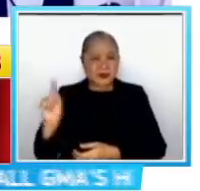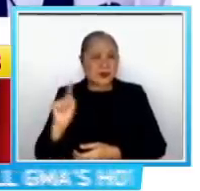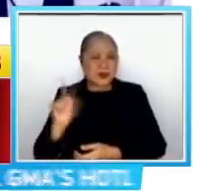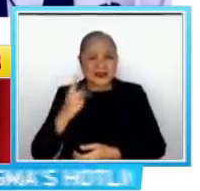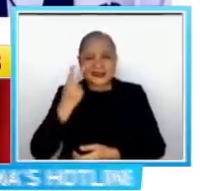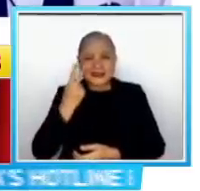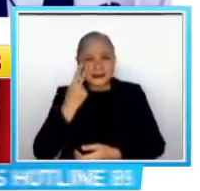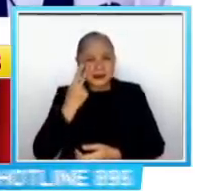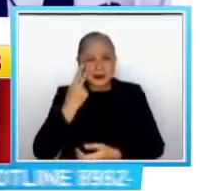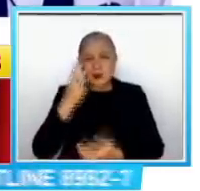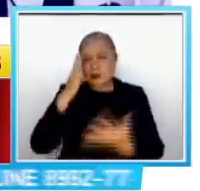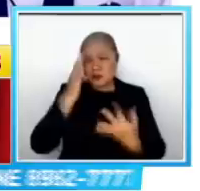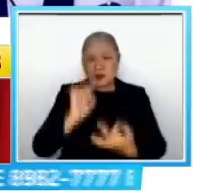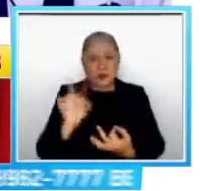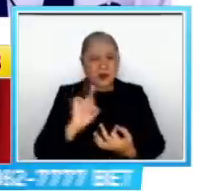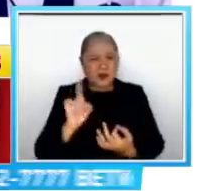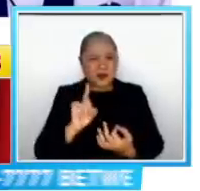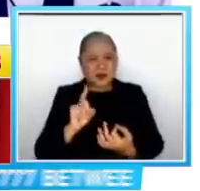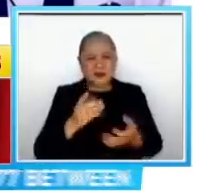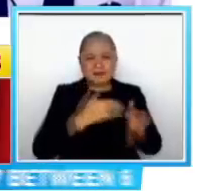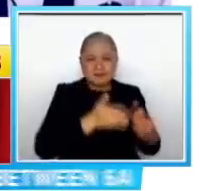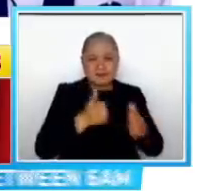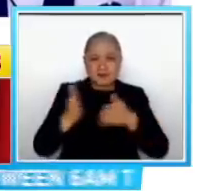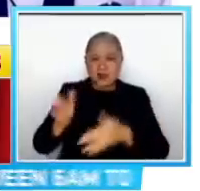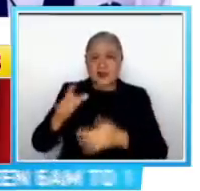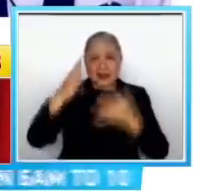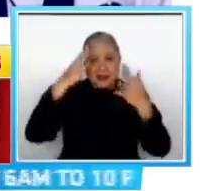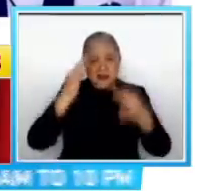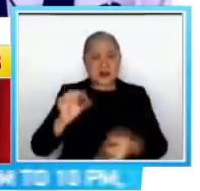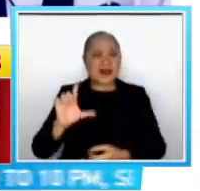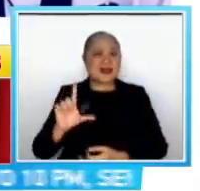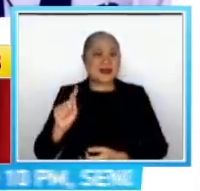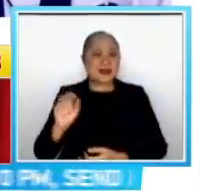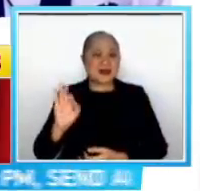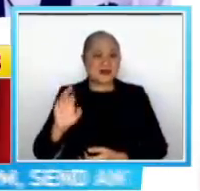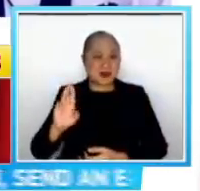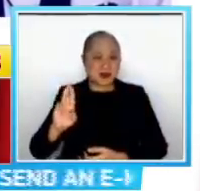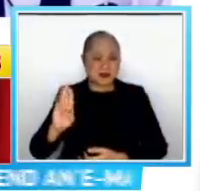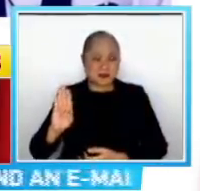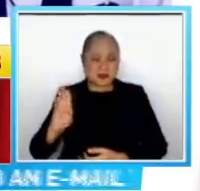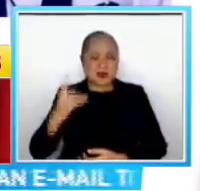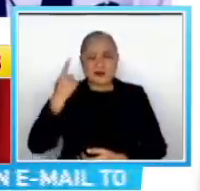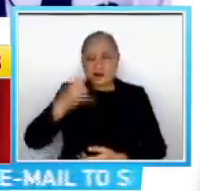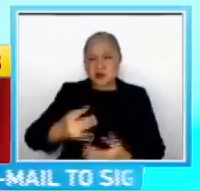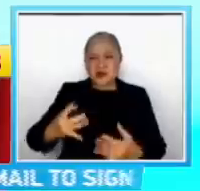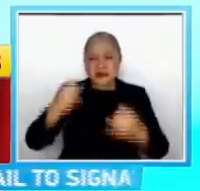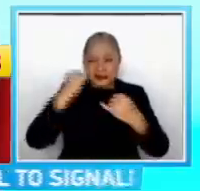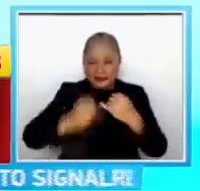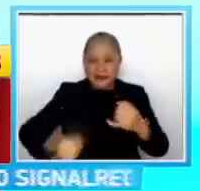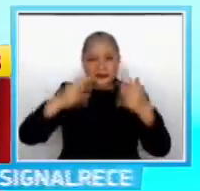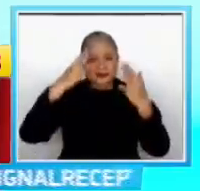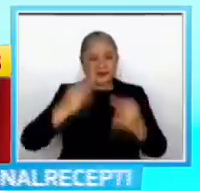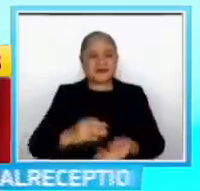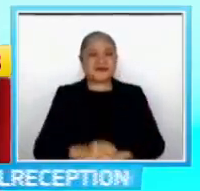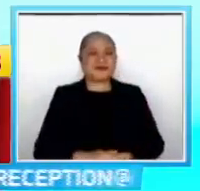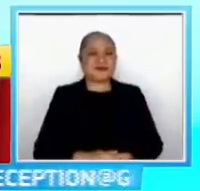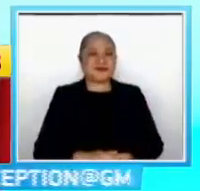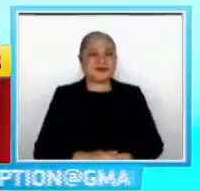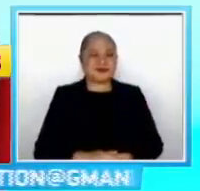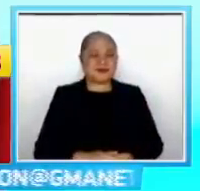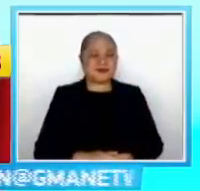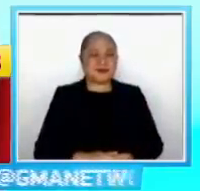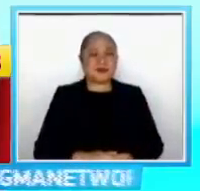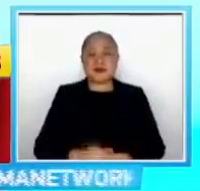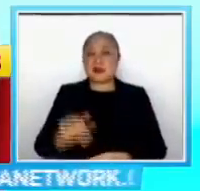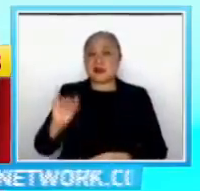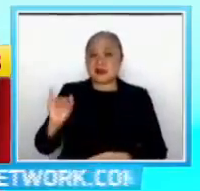ano po ang dapat tatahakin ng LTFRB sa paglabas ng final na desisyon po Okay, Director Cachon, sinasabi rin nila na yung